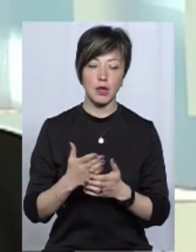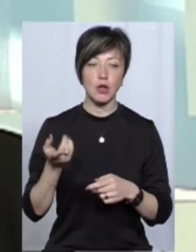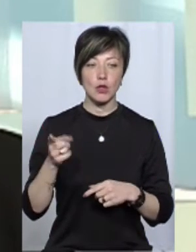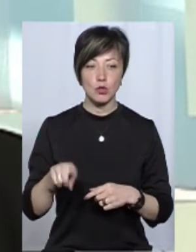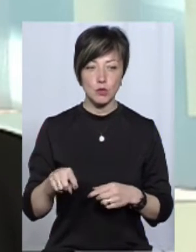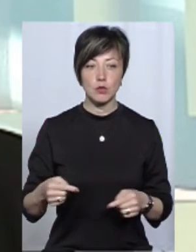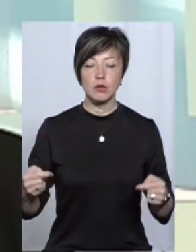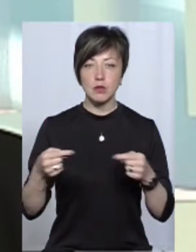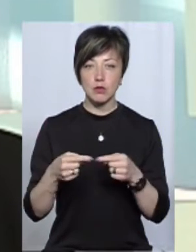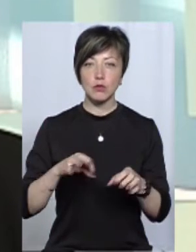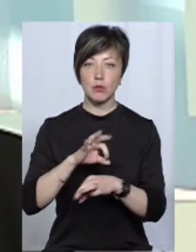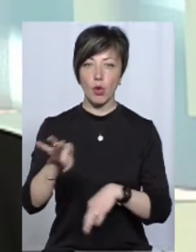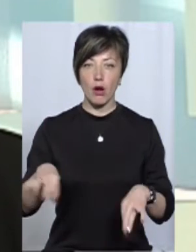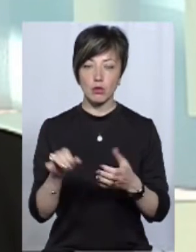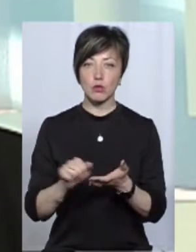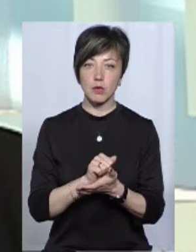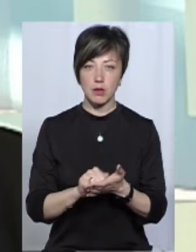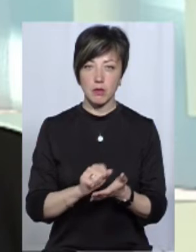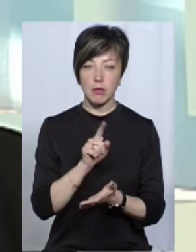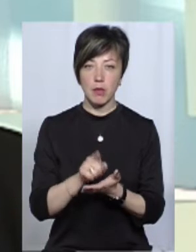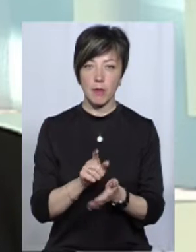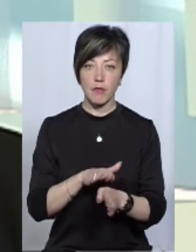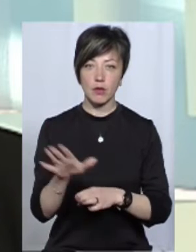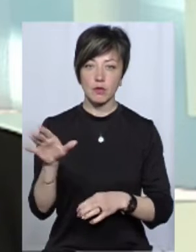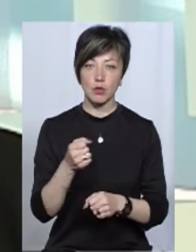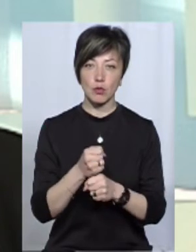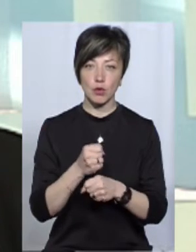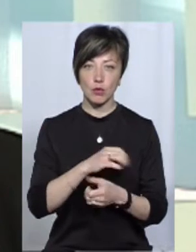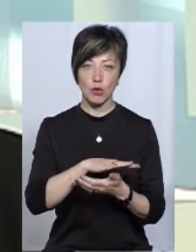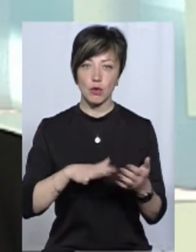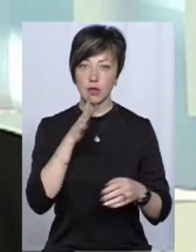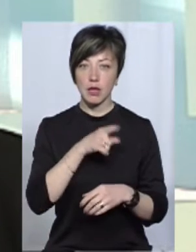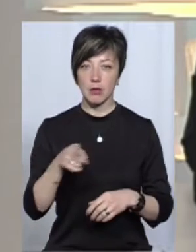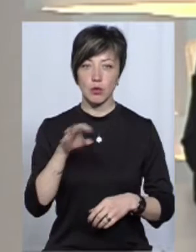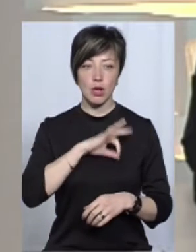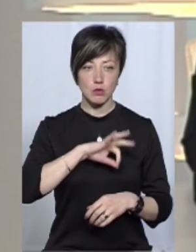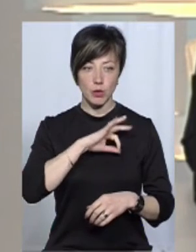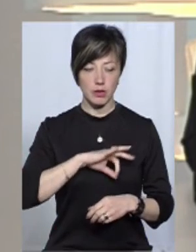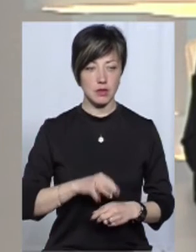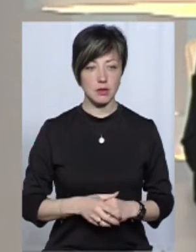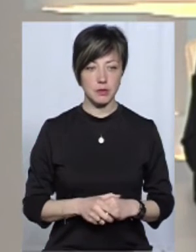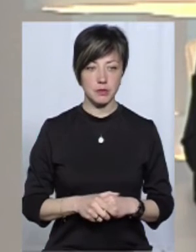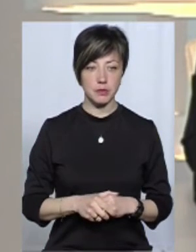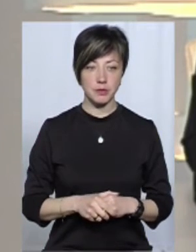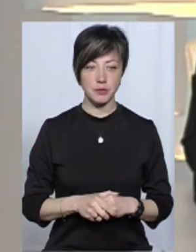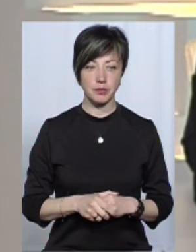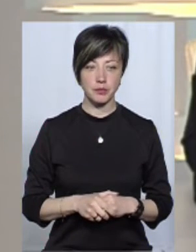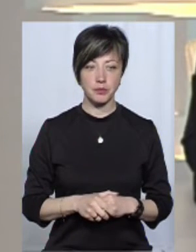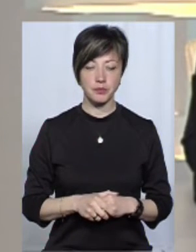Тому, згідно з проєктною документацією, ми маємо виконати всі роботи щодо продовження терміну експлуатації. Пуск